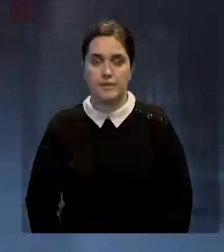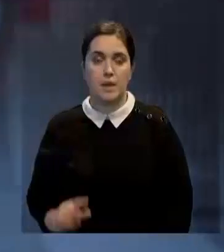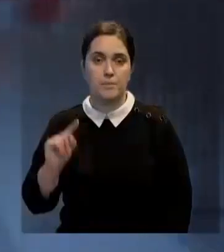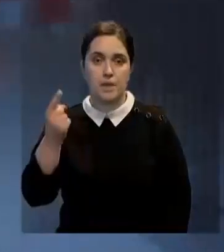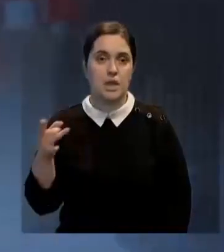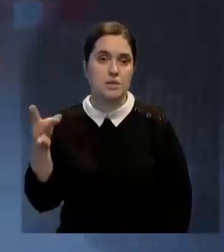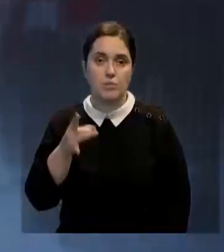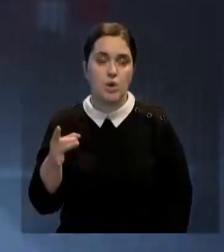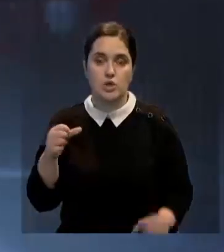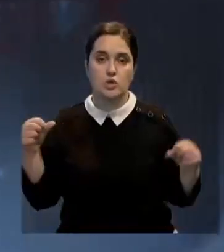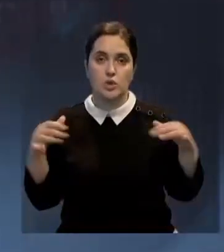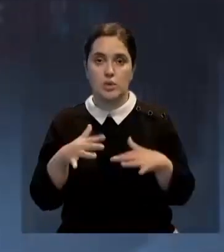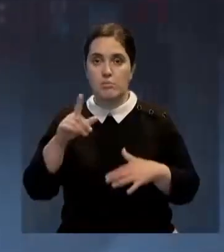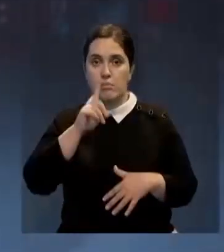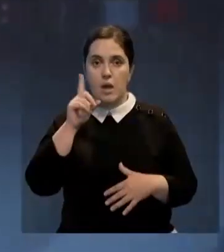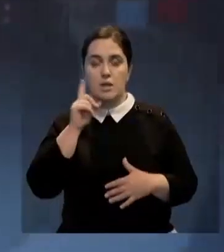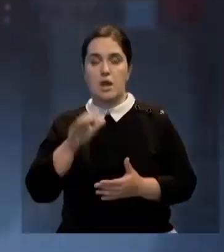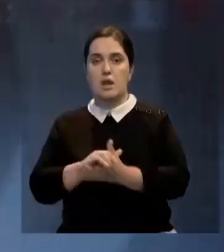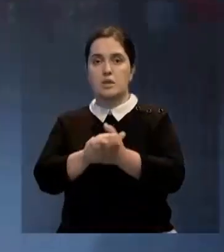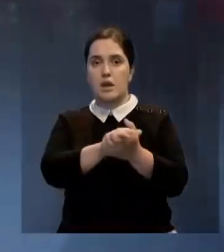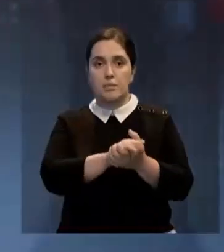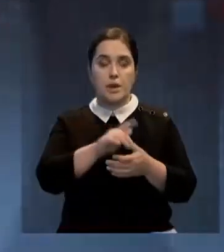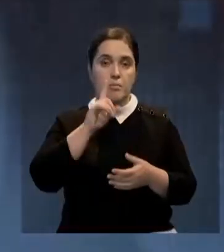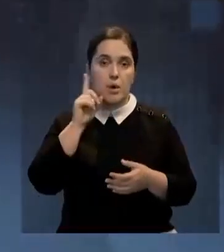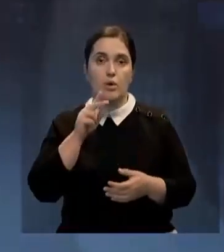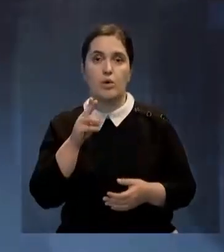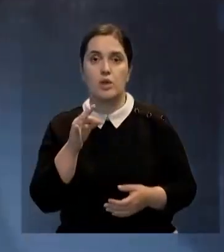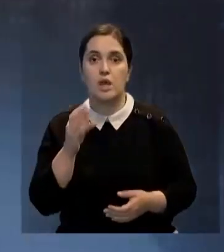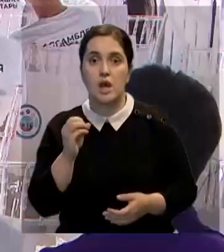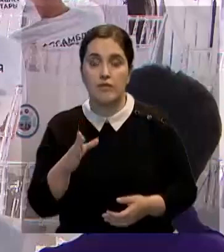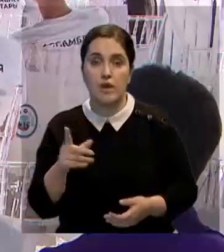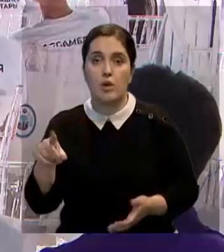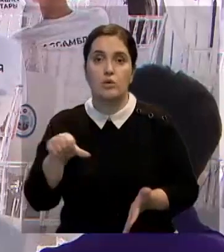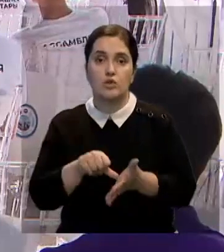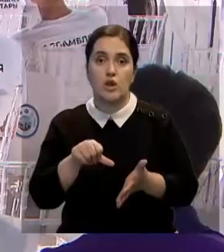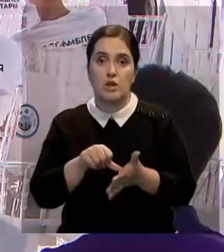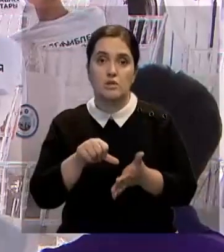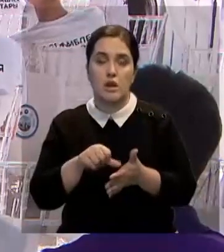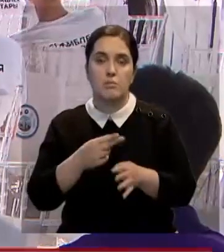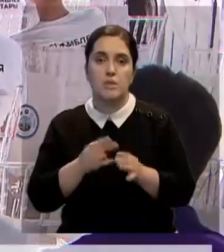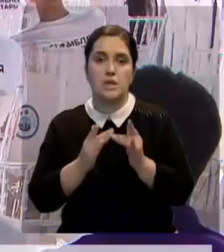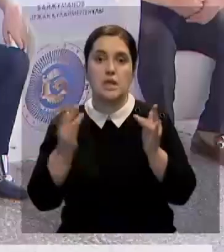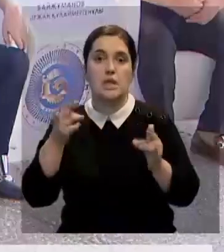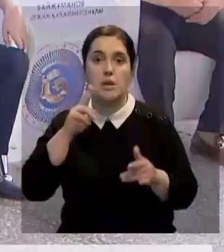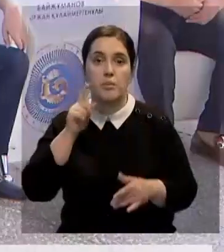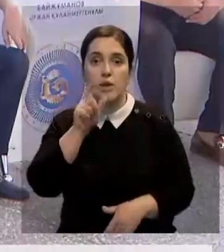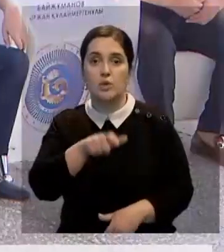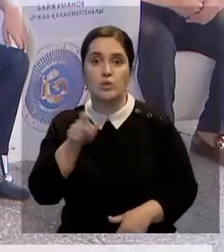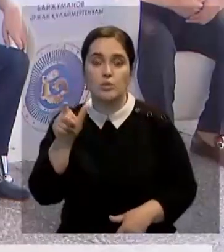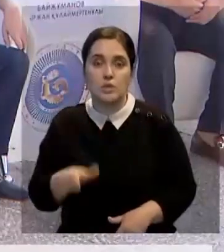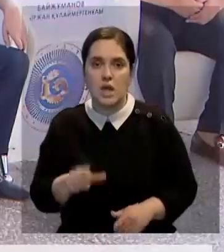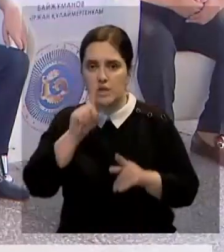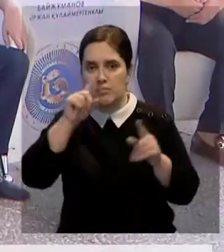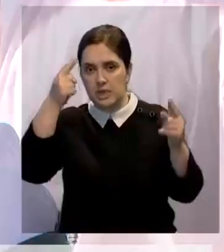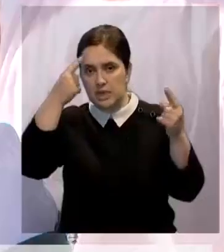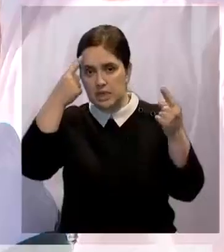Первый республиканский слет молодежи Ассамблея Жастара прошел в Кунаеве. Сами участники говорят, что он стал трамплином для молодых людей с креативными